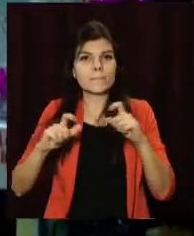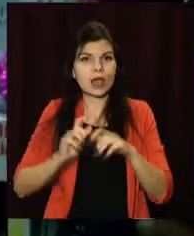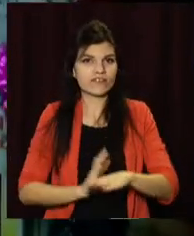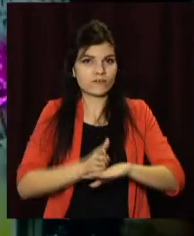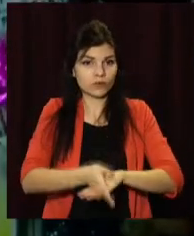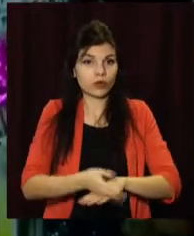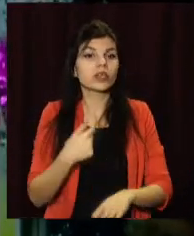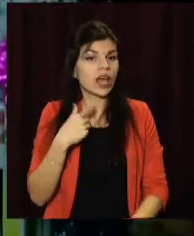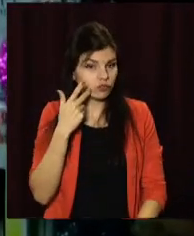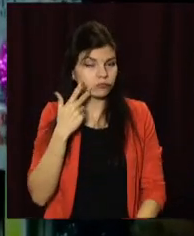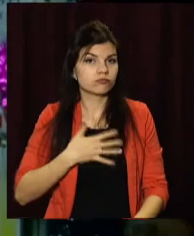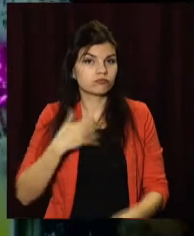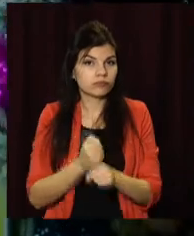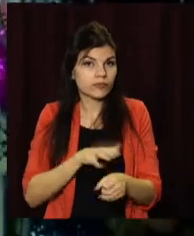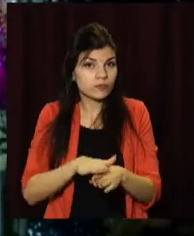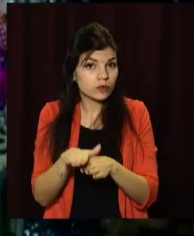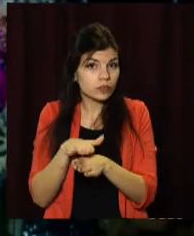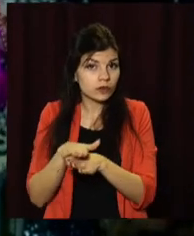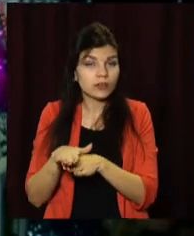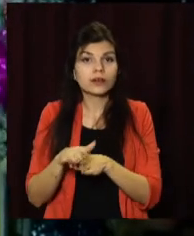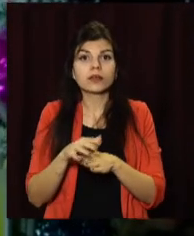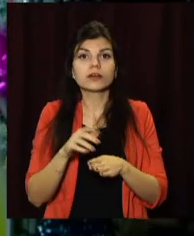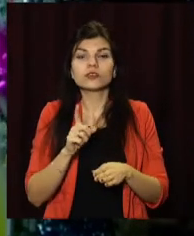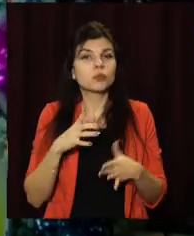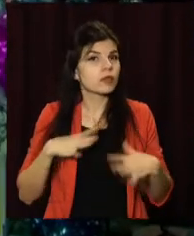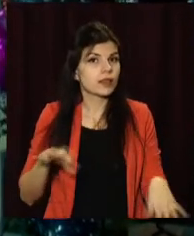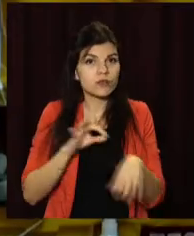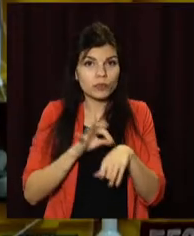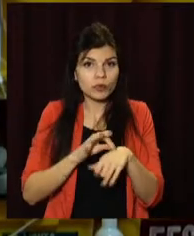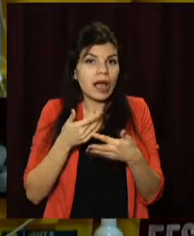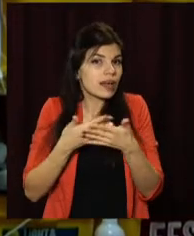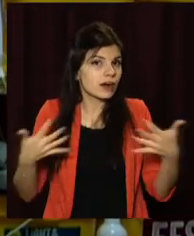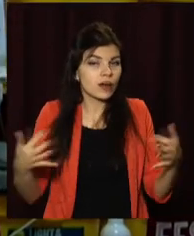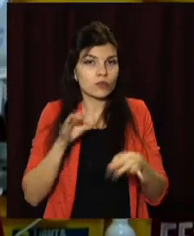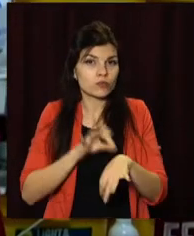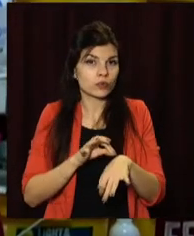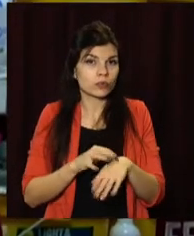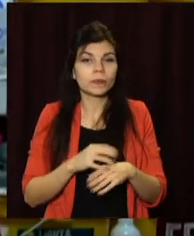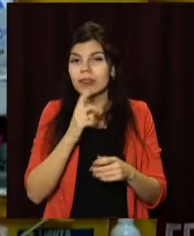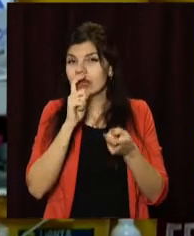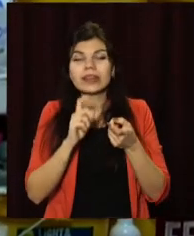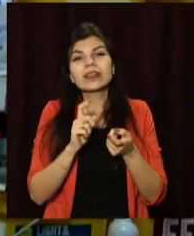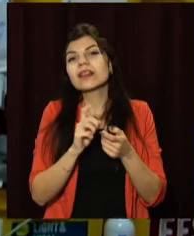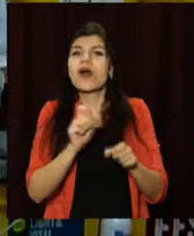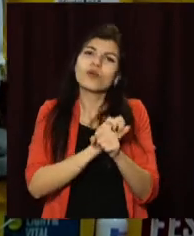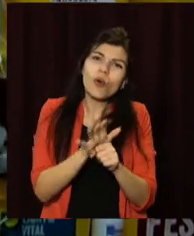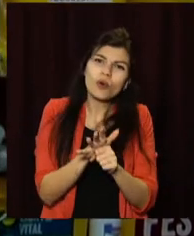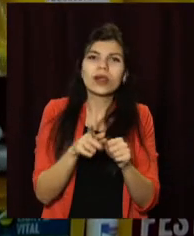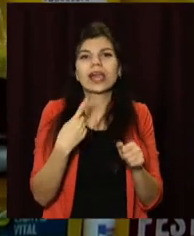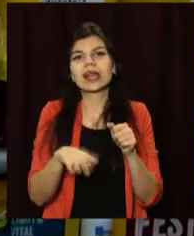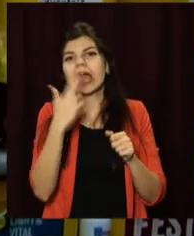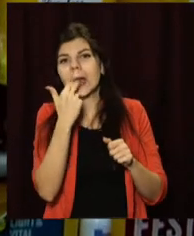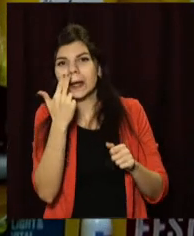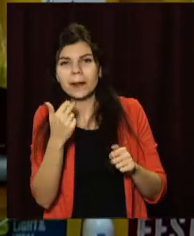гігієни, щоб не хворіти на різні хвороби. Незалежно від того, корона, чи вірус грипу, чи